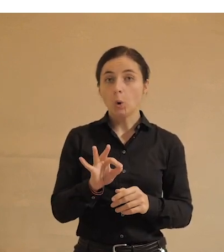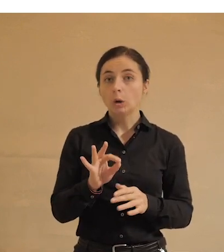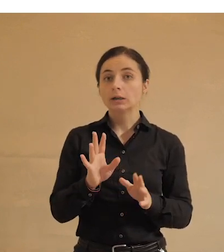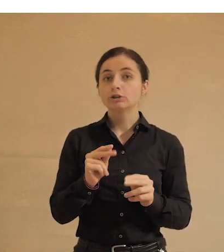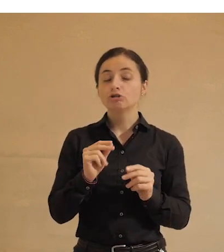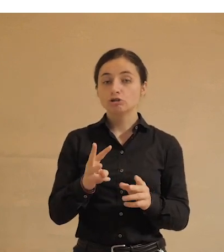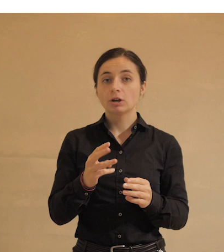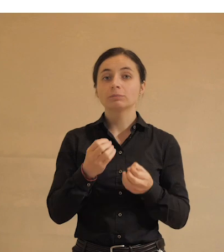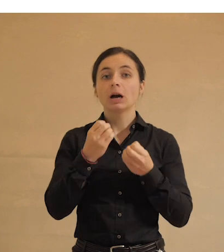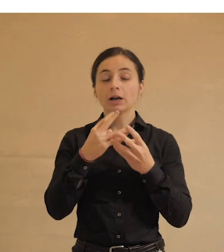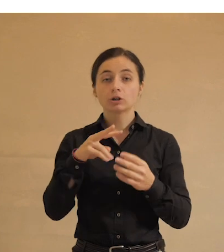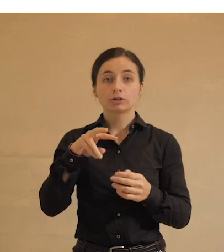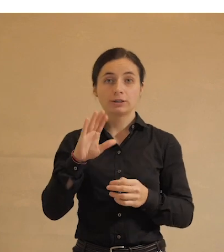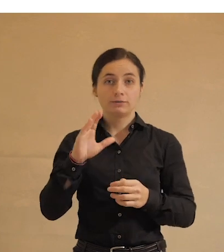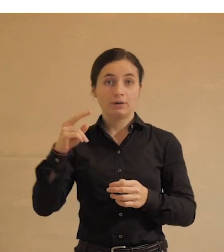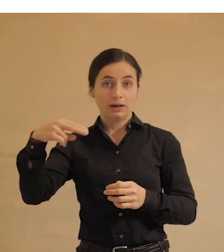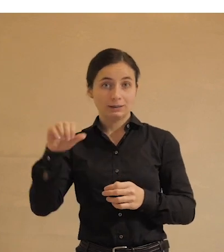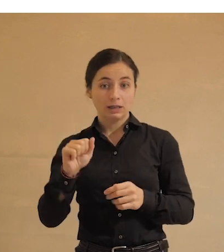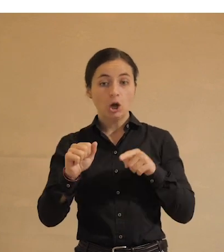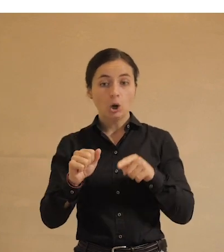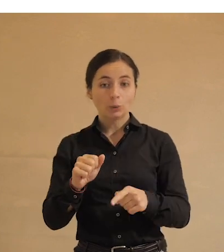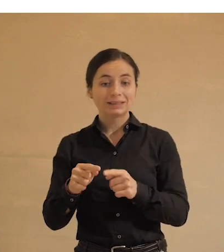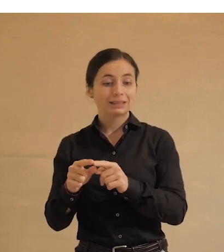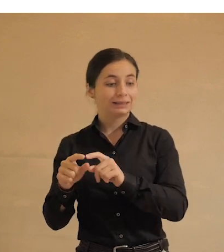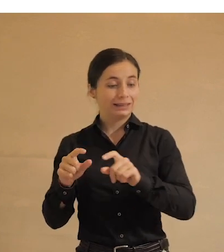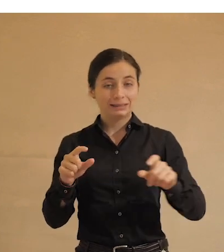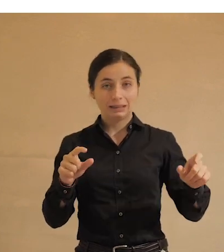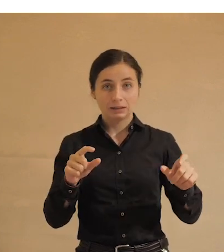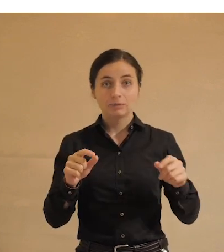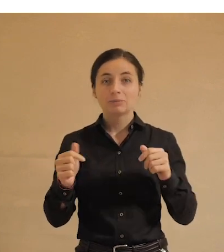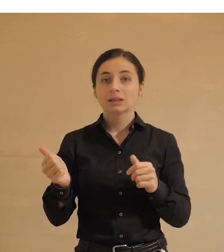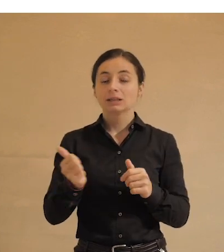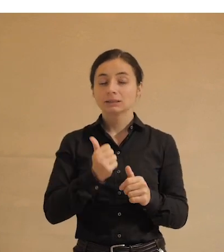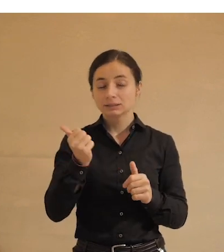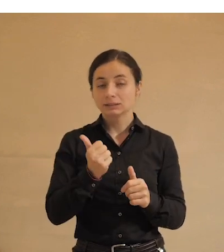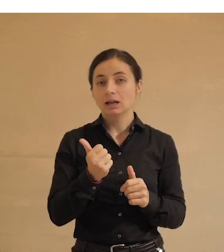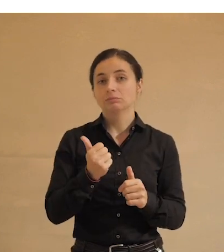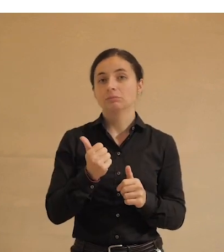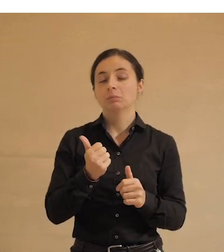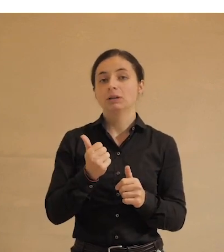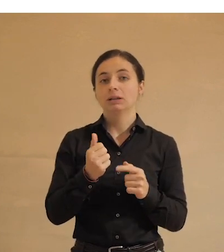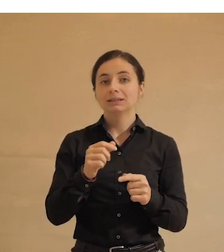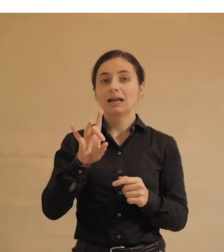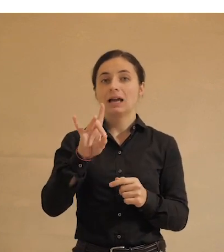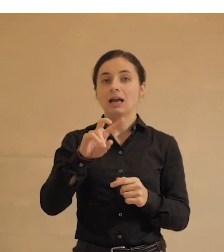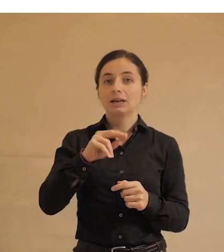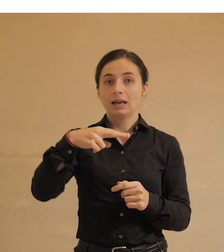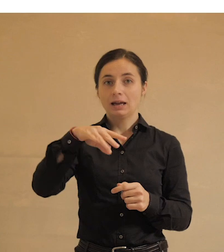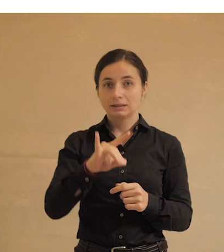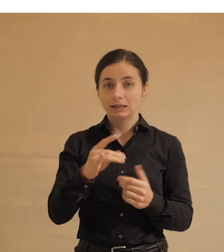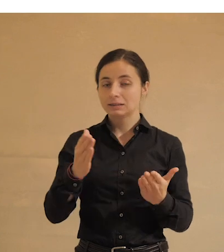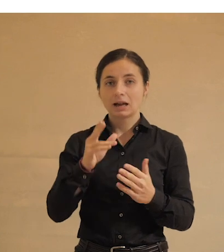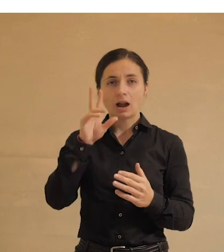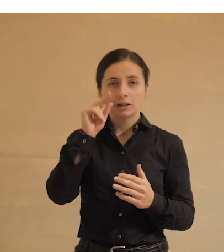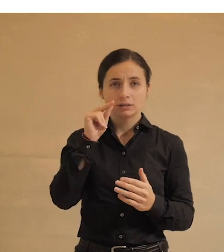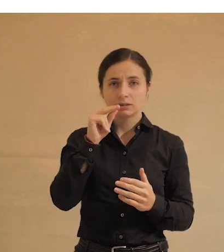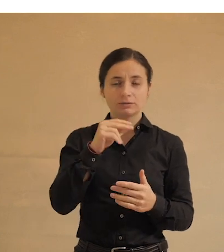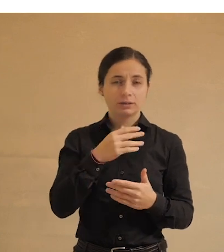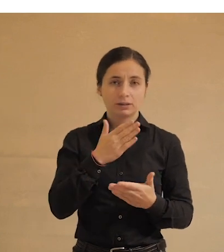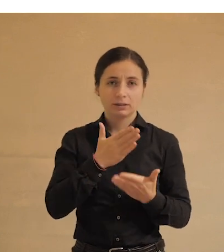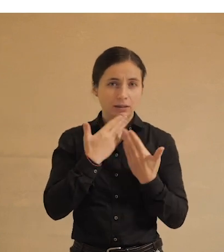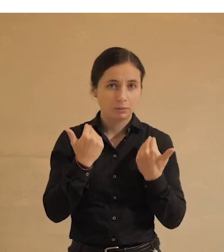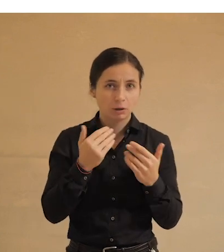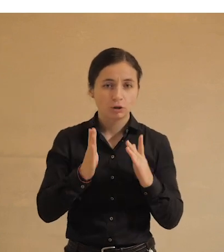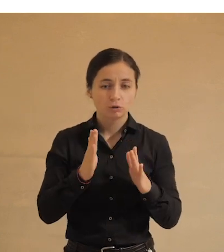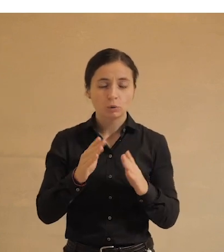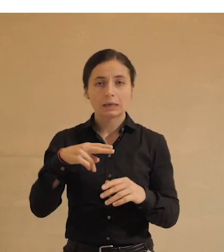чем хорош, так сказать, левада иностранный агент, у них длинные ряды. Самое ценное в социологических данных – это, конечно, ряды. Никакая цифра не имеет значения сама по